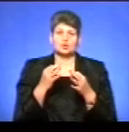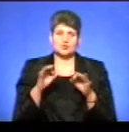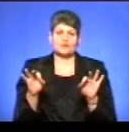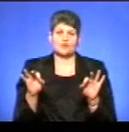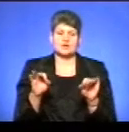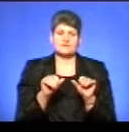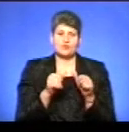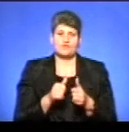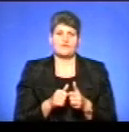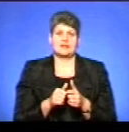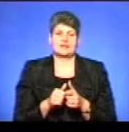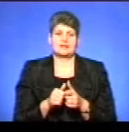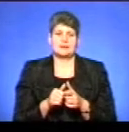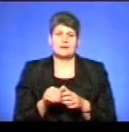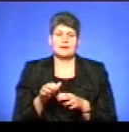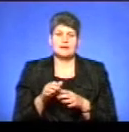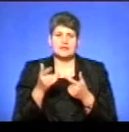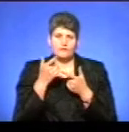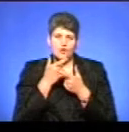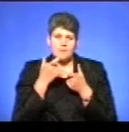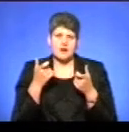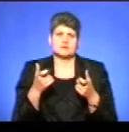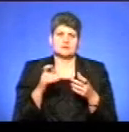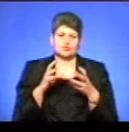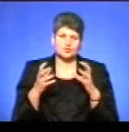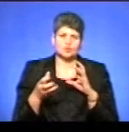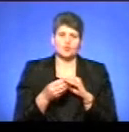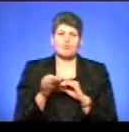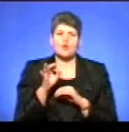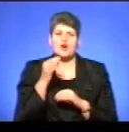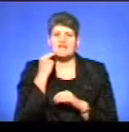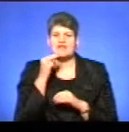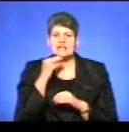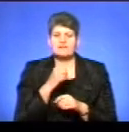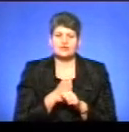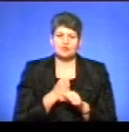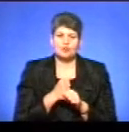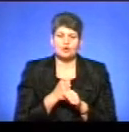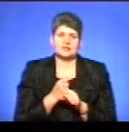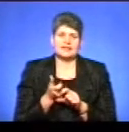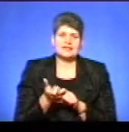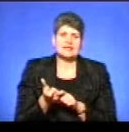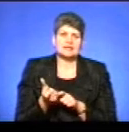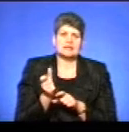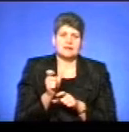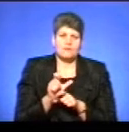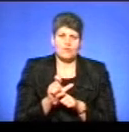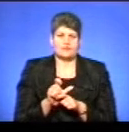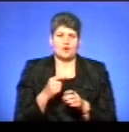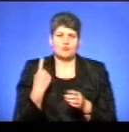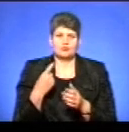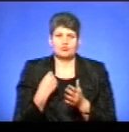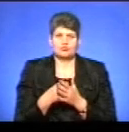сформувати масив інформації про ефективність роботи і наповнення обласного